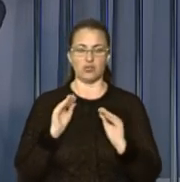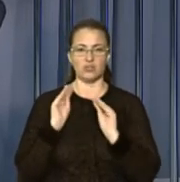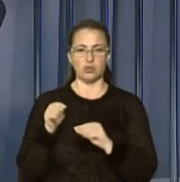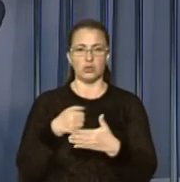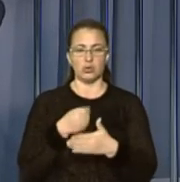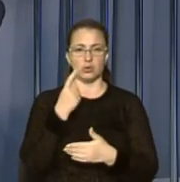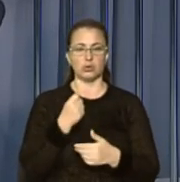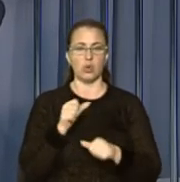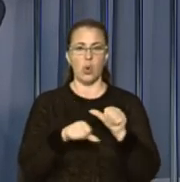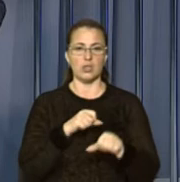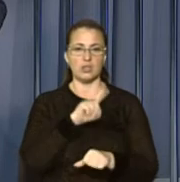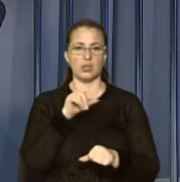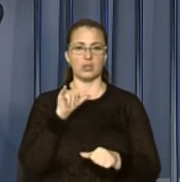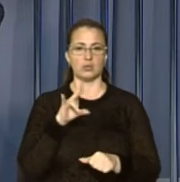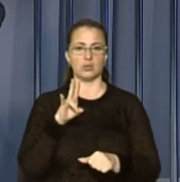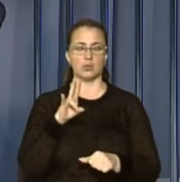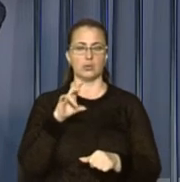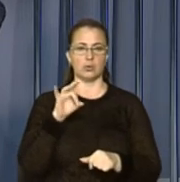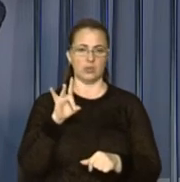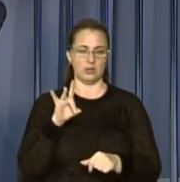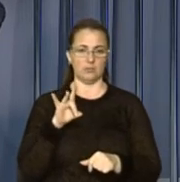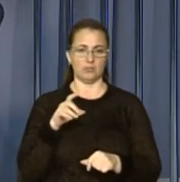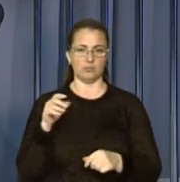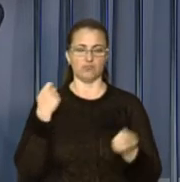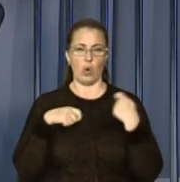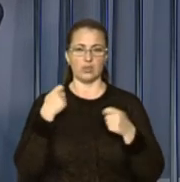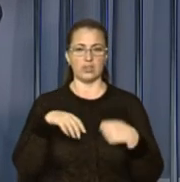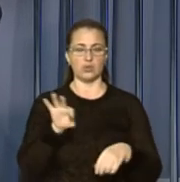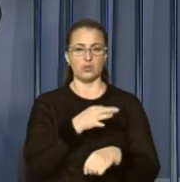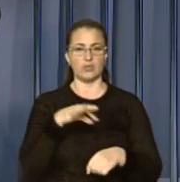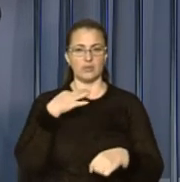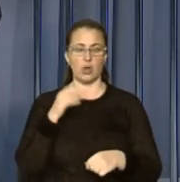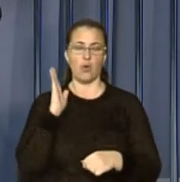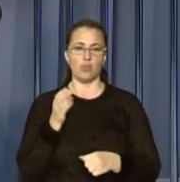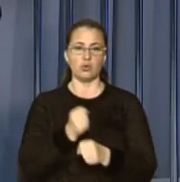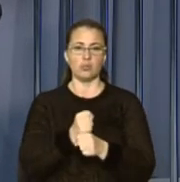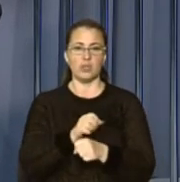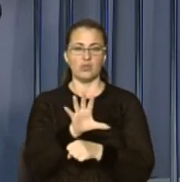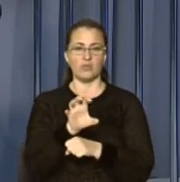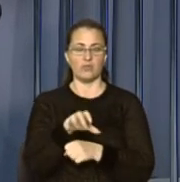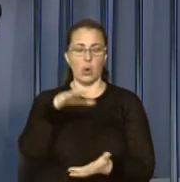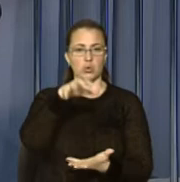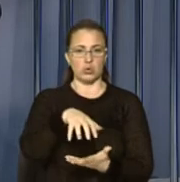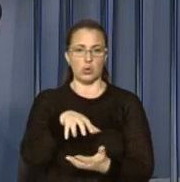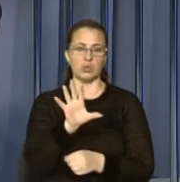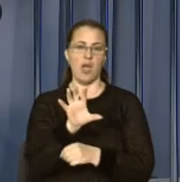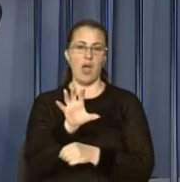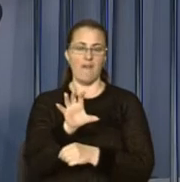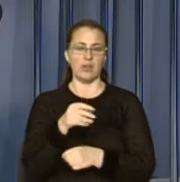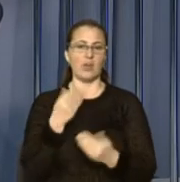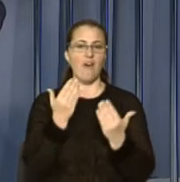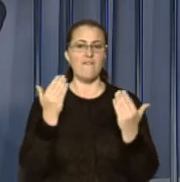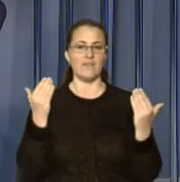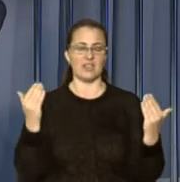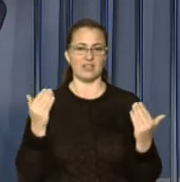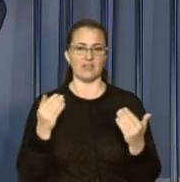Зунр, одягнуть у вишиванки. На площі ринок діятимуть тематичні фотозони та відкриють фотовиставку дітей з інвалідністю у